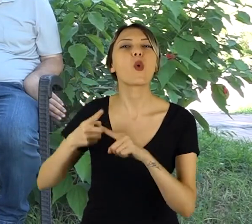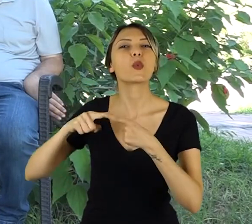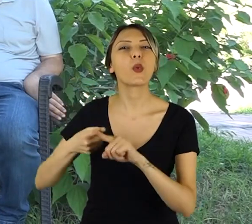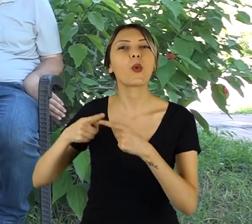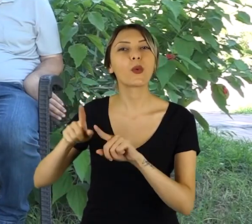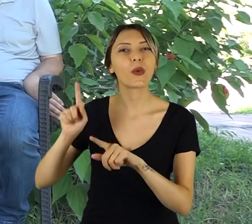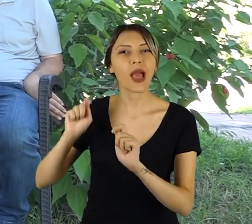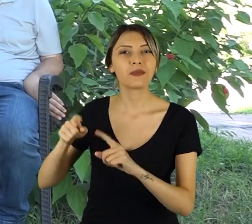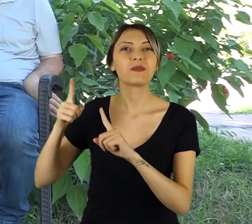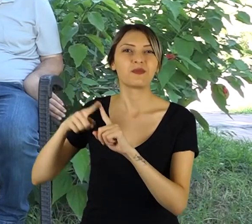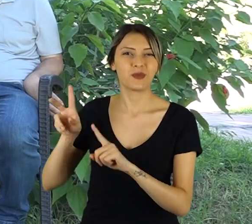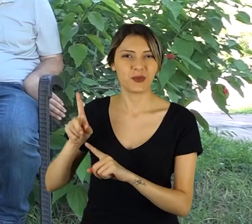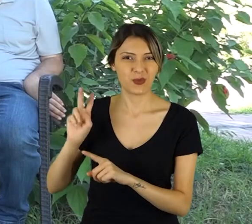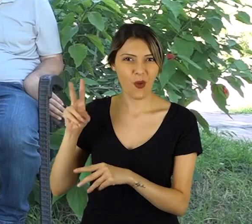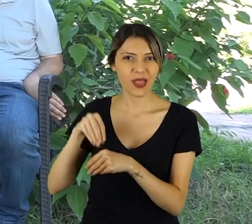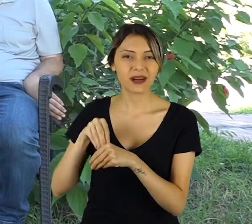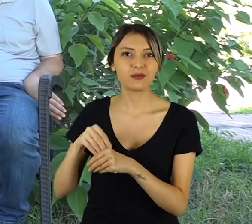el emeğim çok iyidir benim.